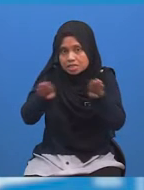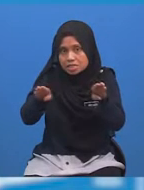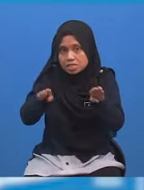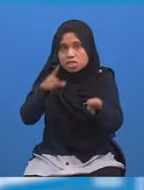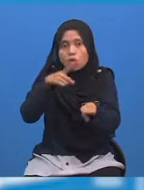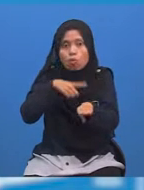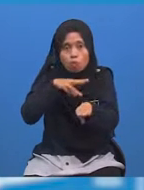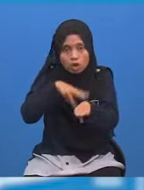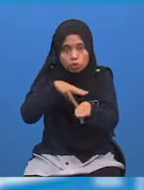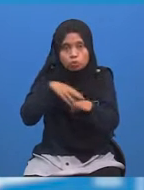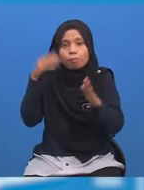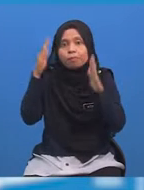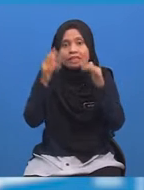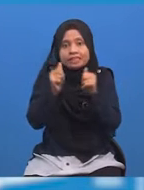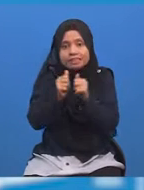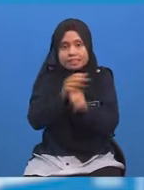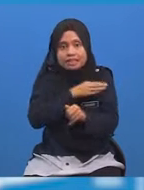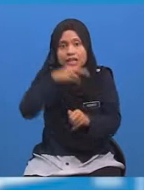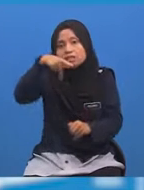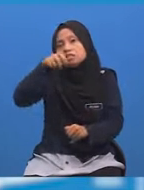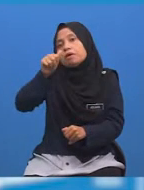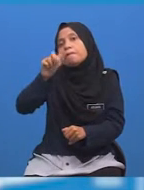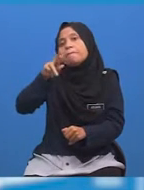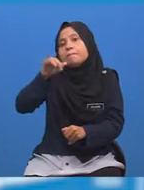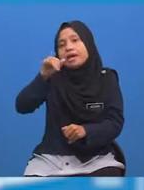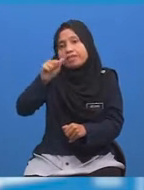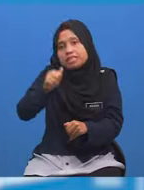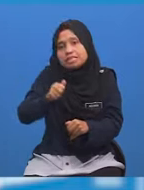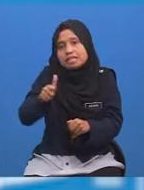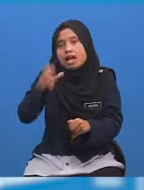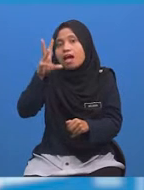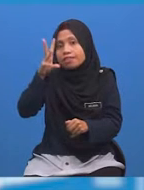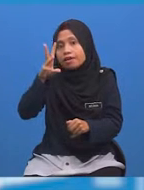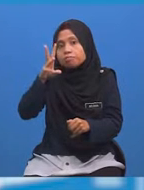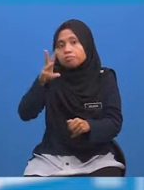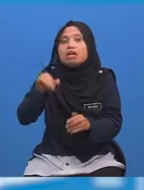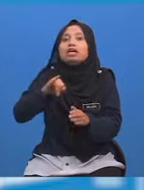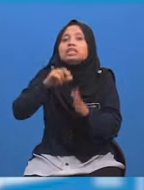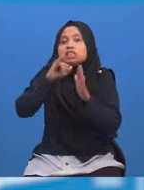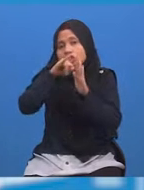antara waktu di Malaysia Dengan waktu di Paris Ialah 6 jam